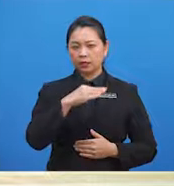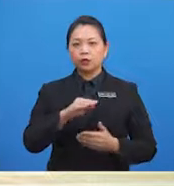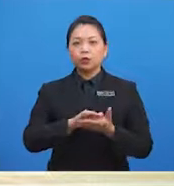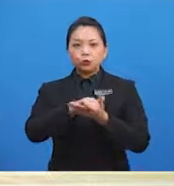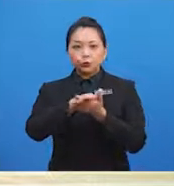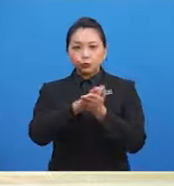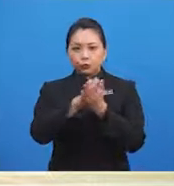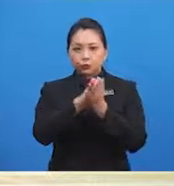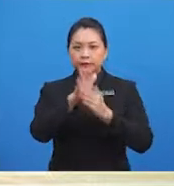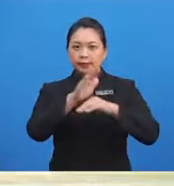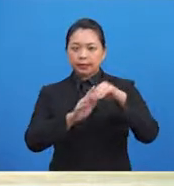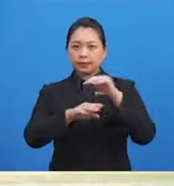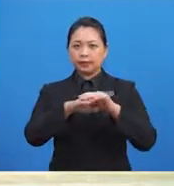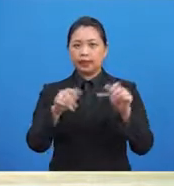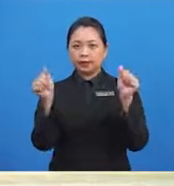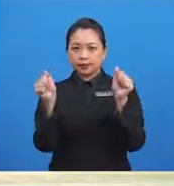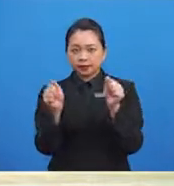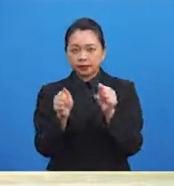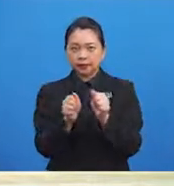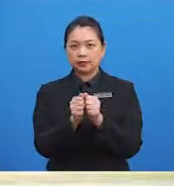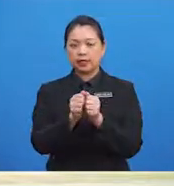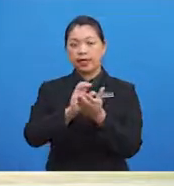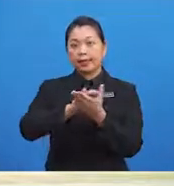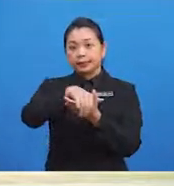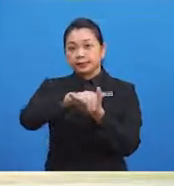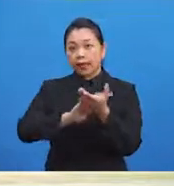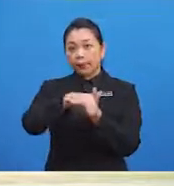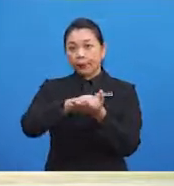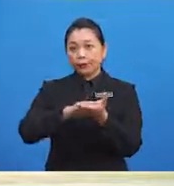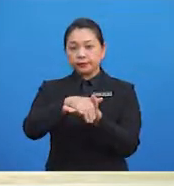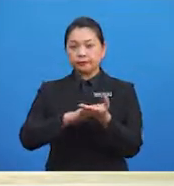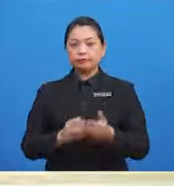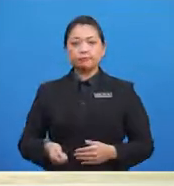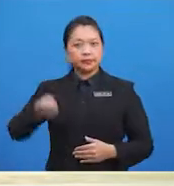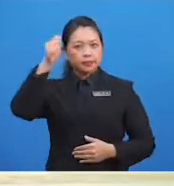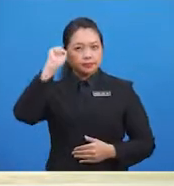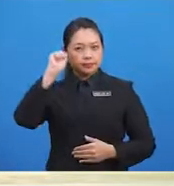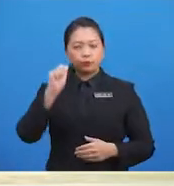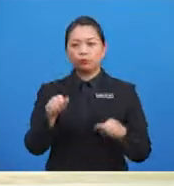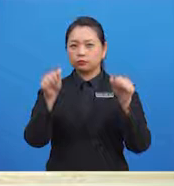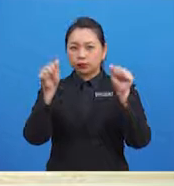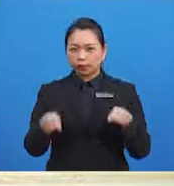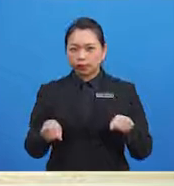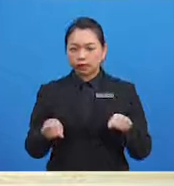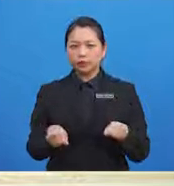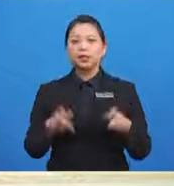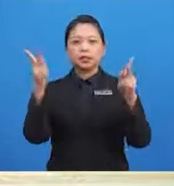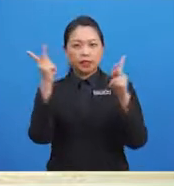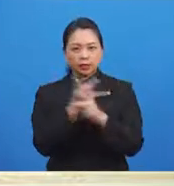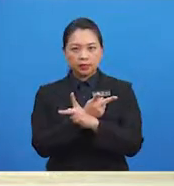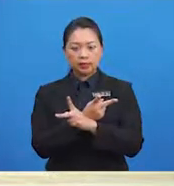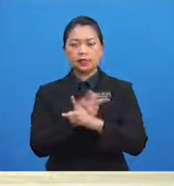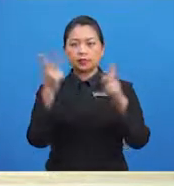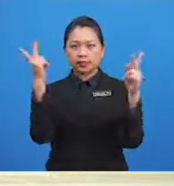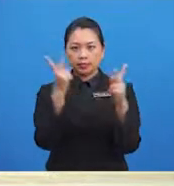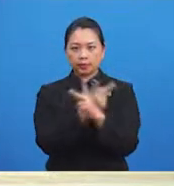kuman Cuci tangan dengan sabun Mandi boleh